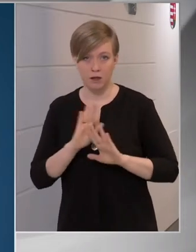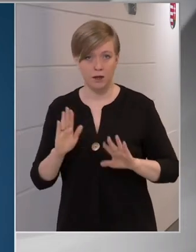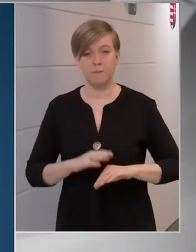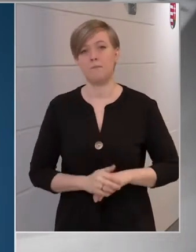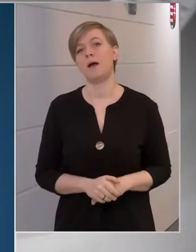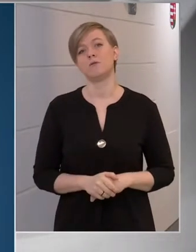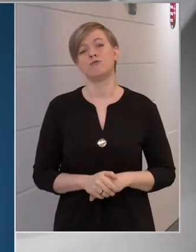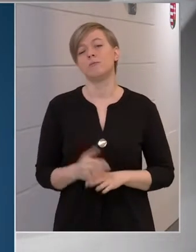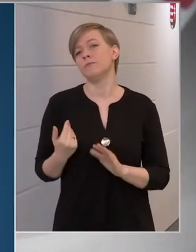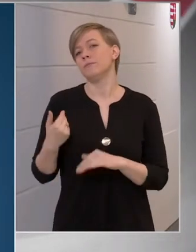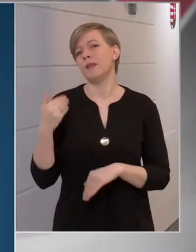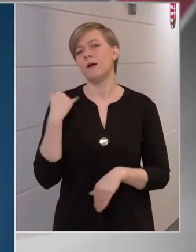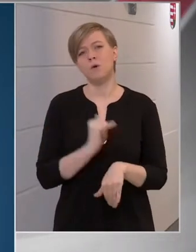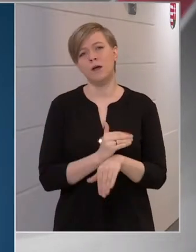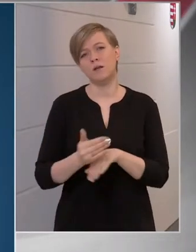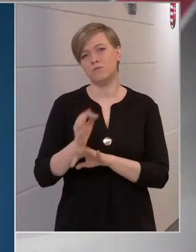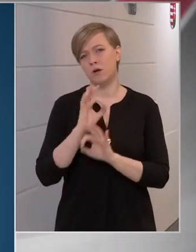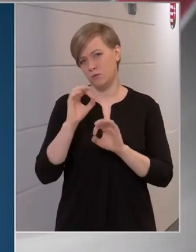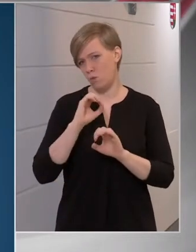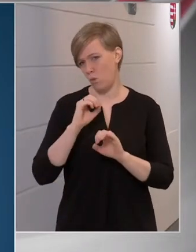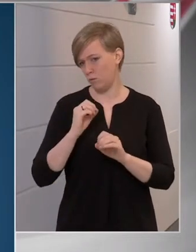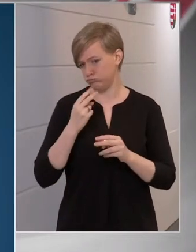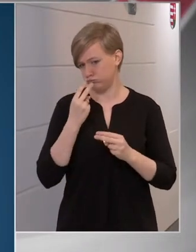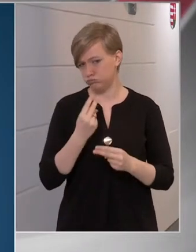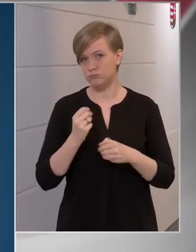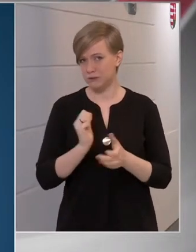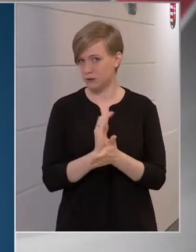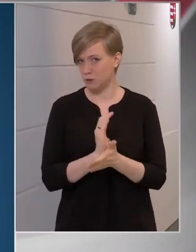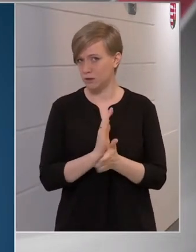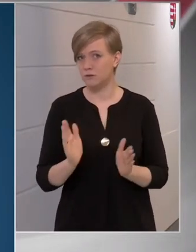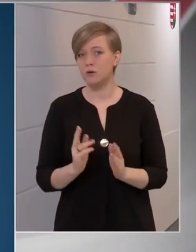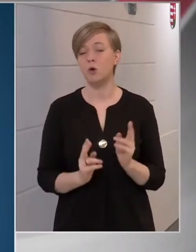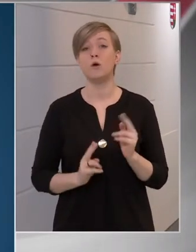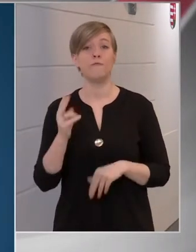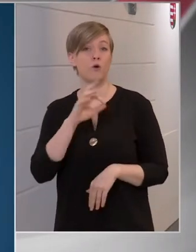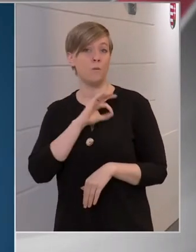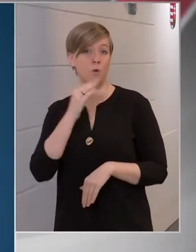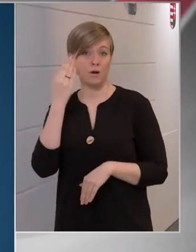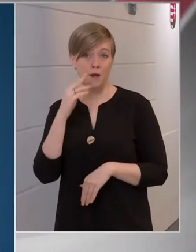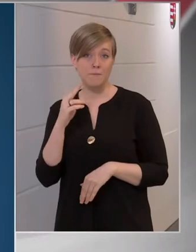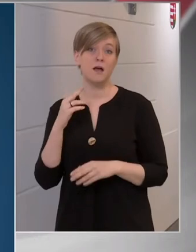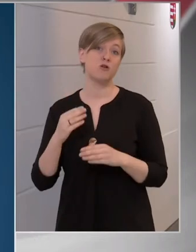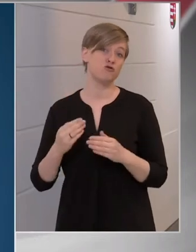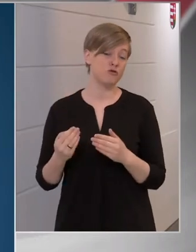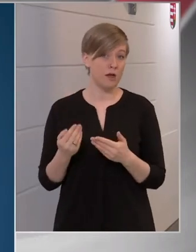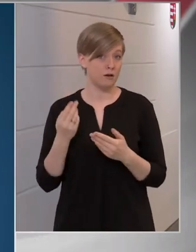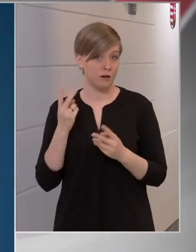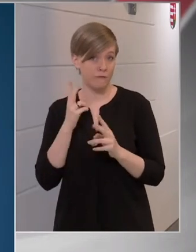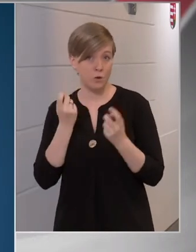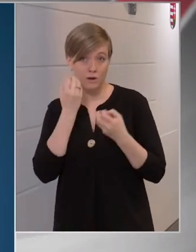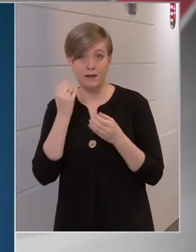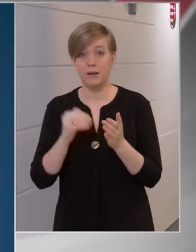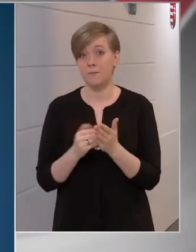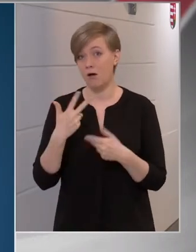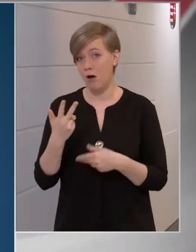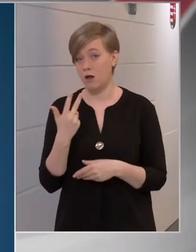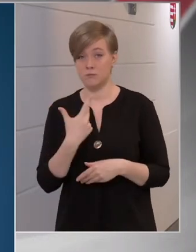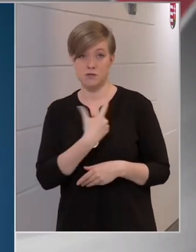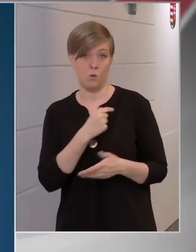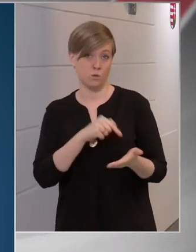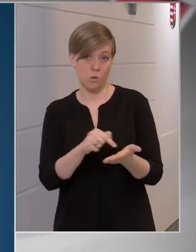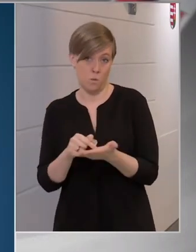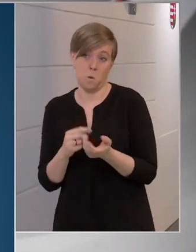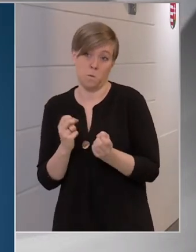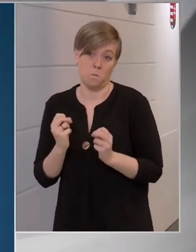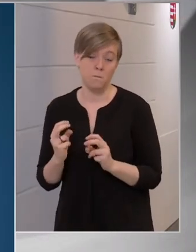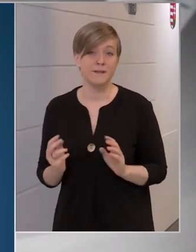és az elmúlt hetekben jól is vizsgázott. A főpolgármester úrnak van még ötlete további 30 oltópontra, de mégis úgy